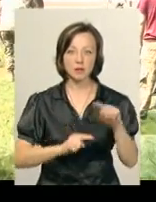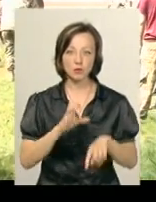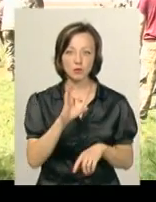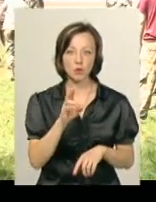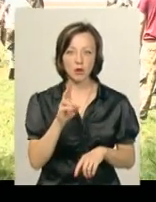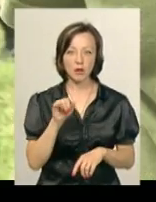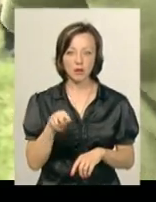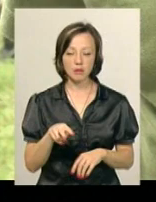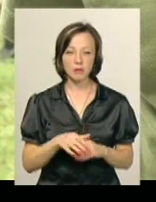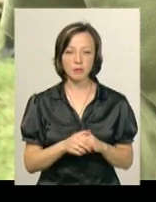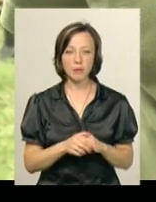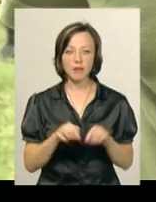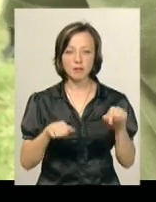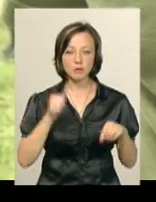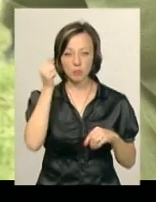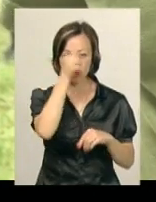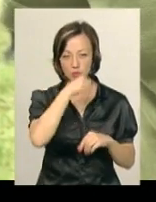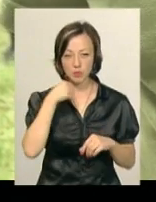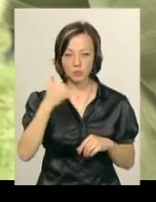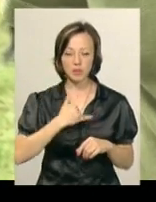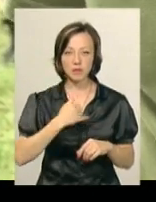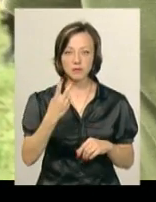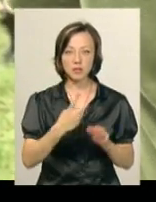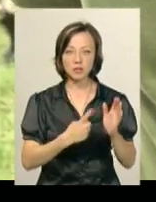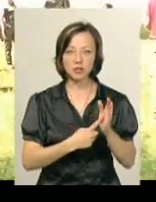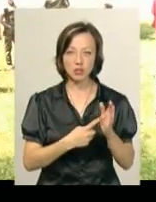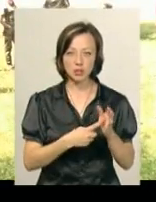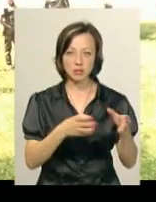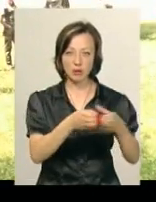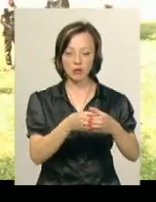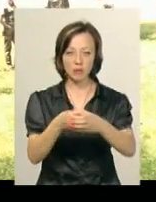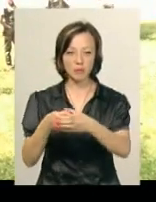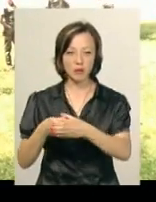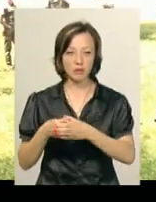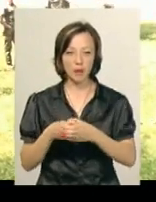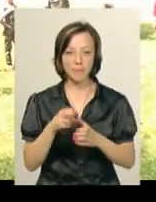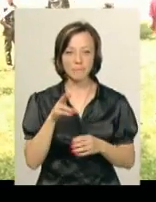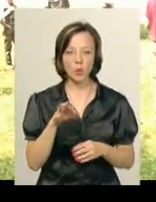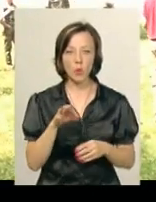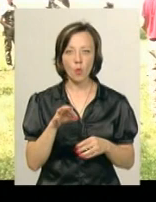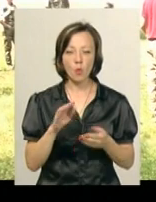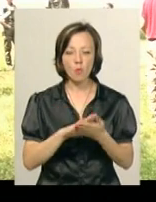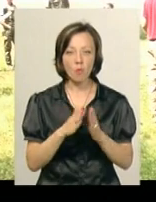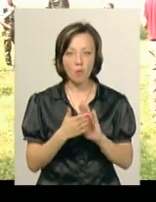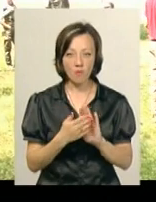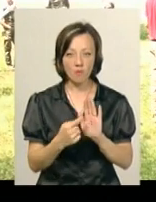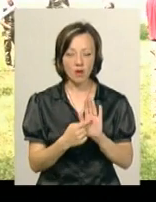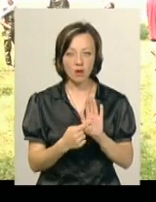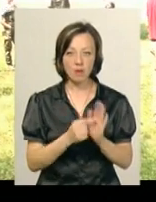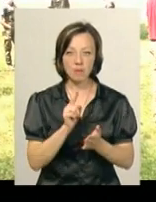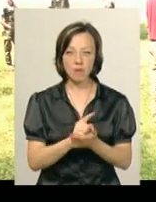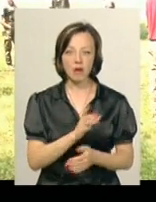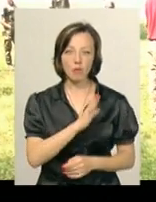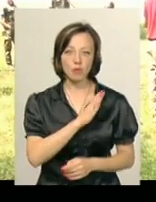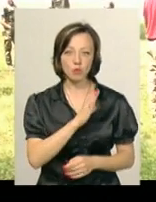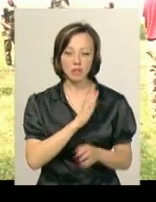«Сокіл Джура». В цьому році в нас 26 роїв. По самих умовах, то в нас має бути